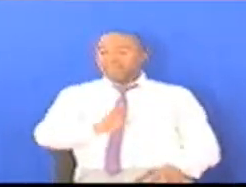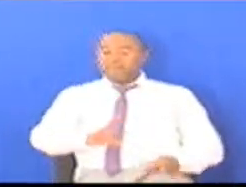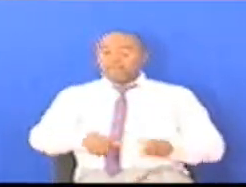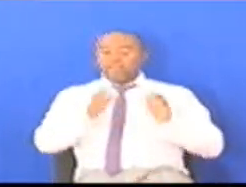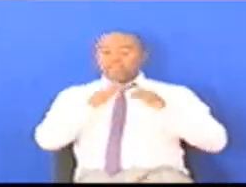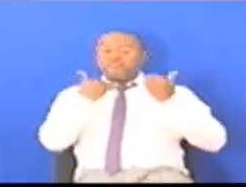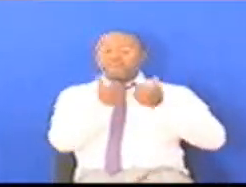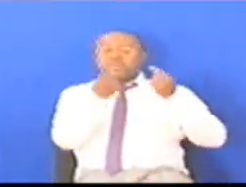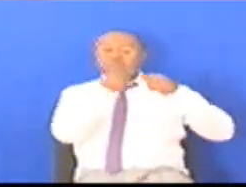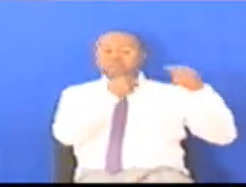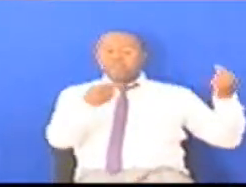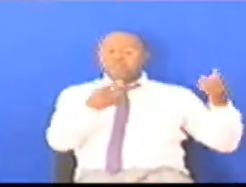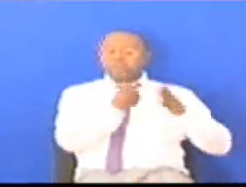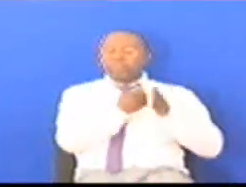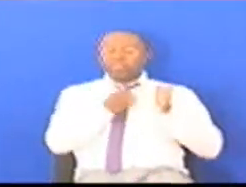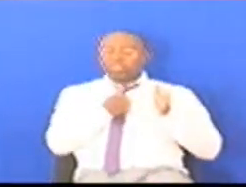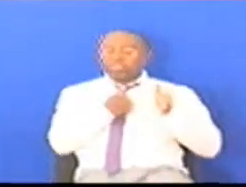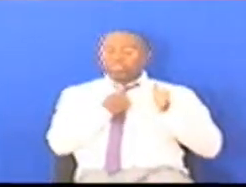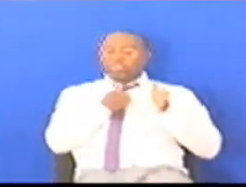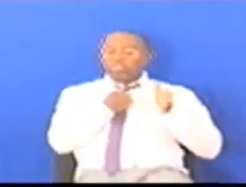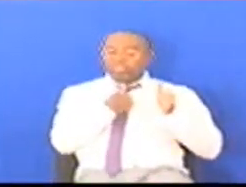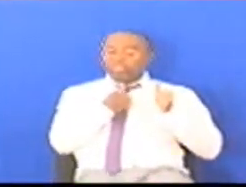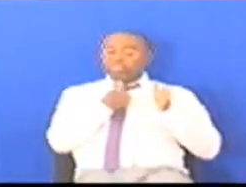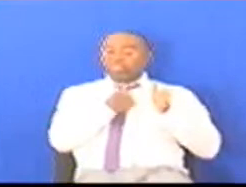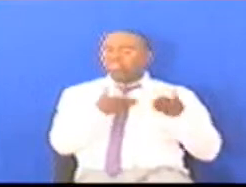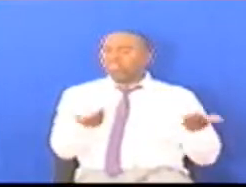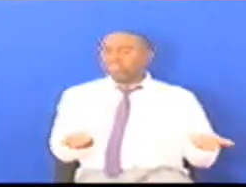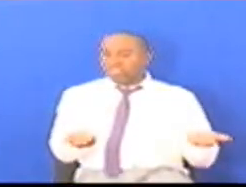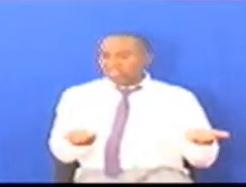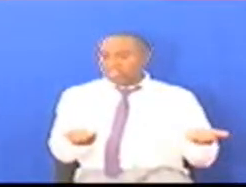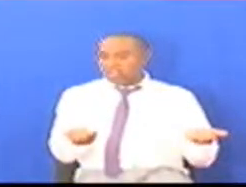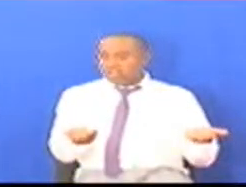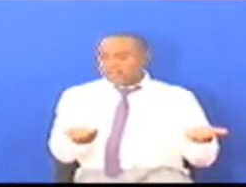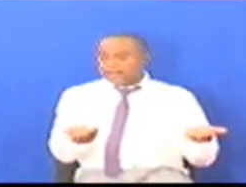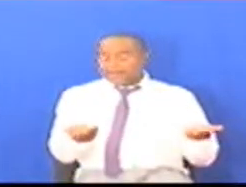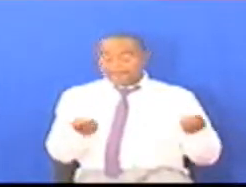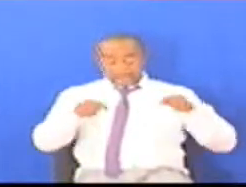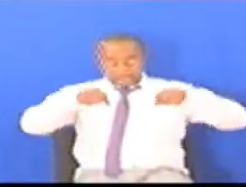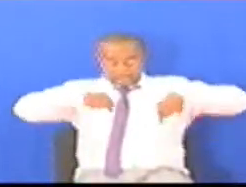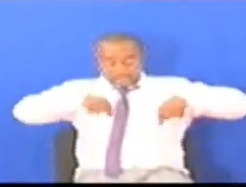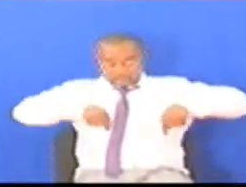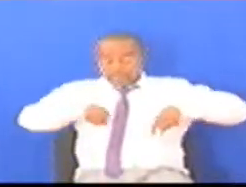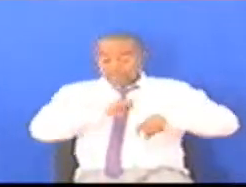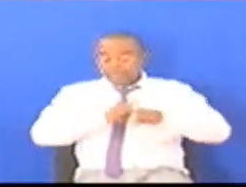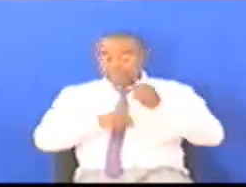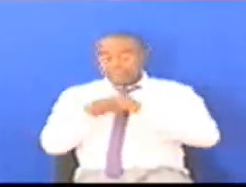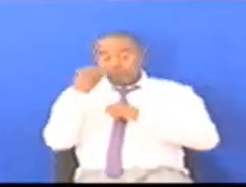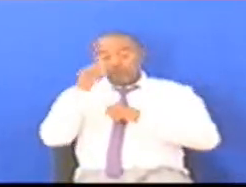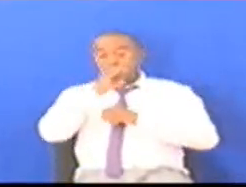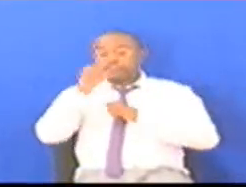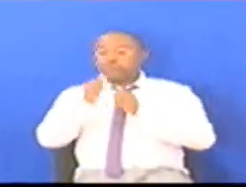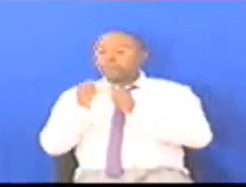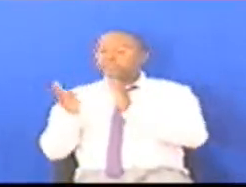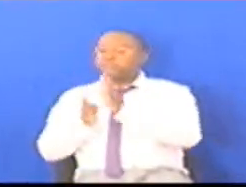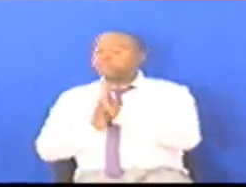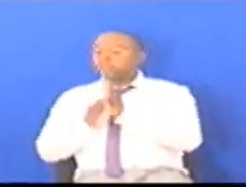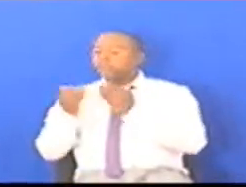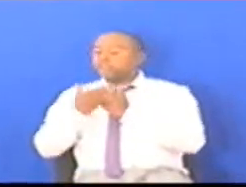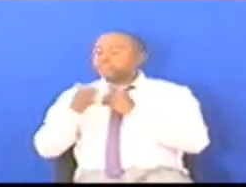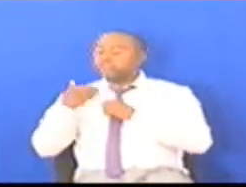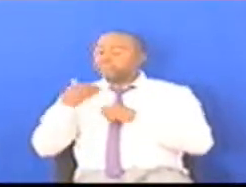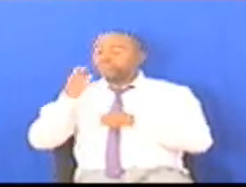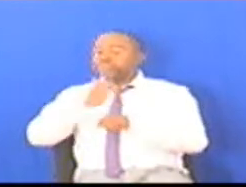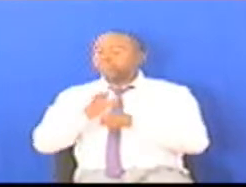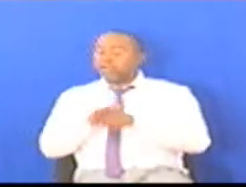Wapili Wanapata Kikugumizi Giani Leo Hii Wakati Wajanga La Corona Mchinyingi Ziliwewe Seka